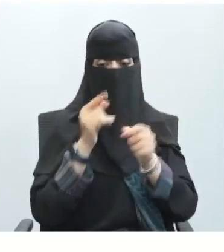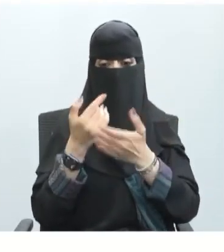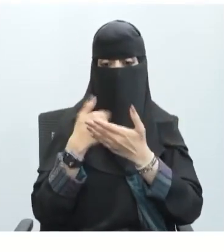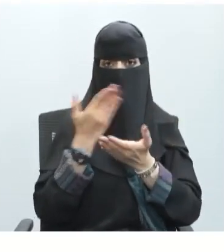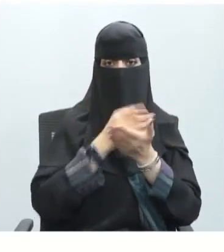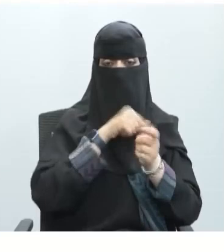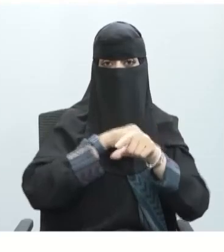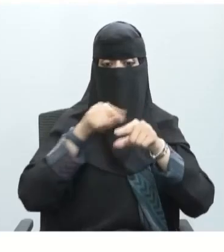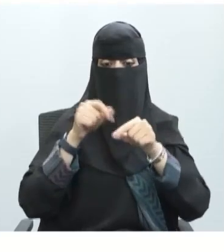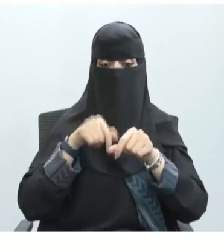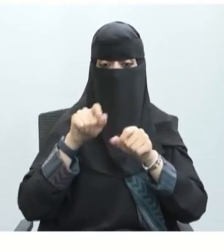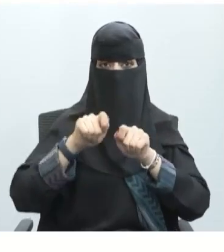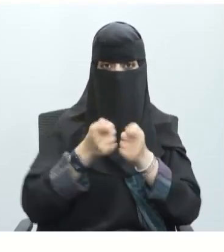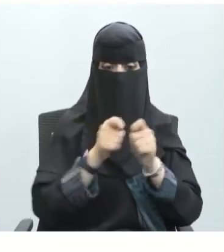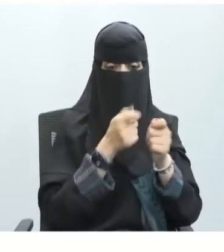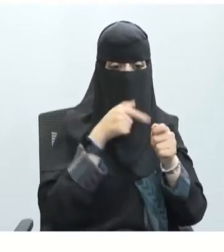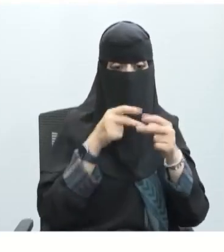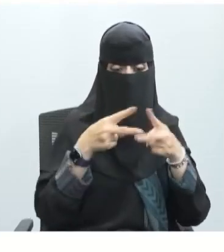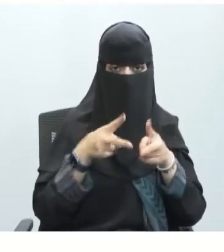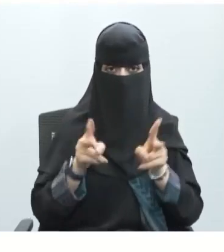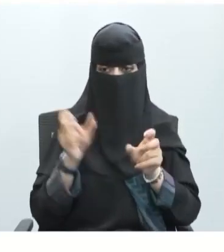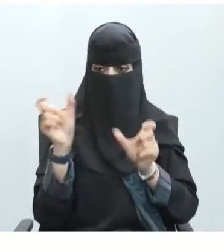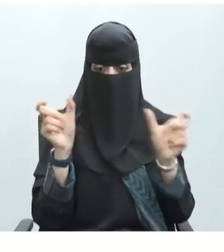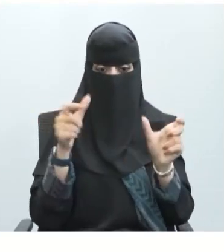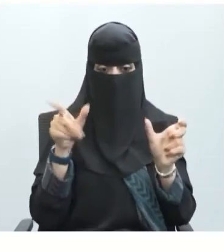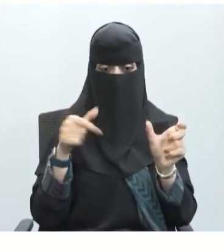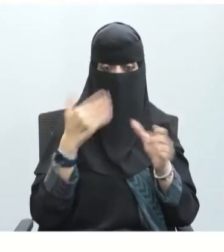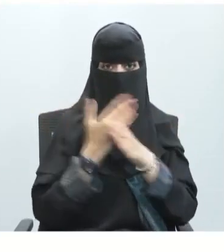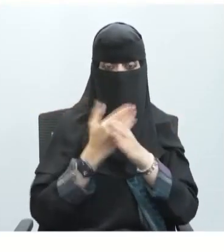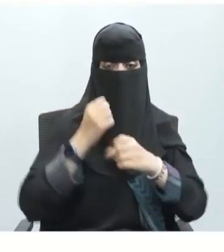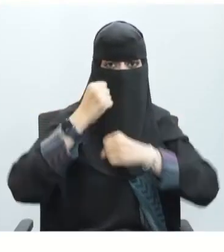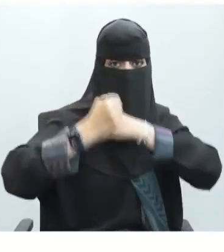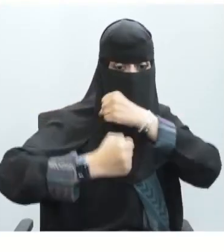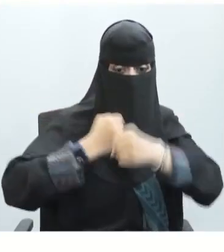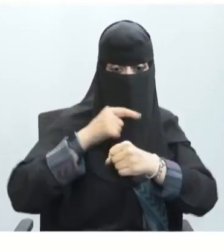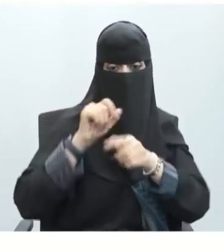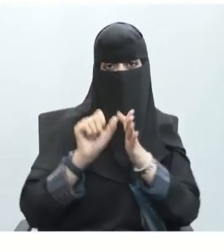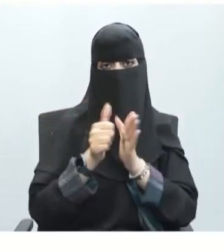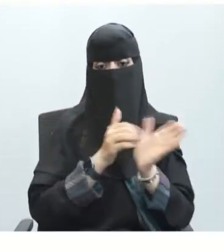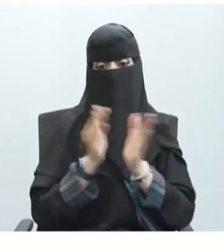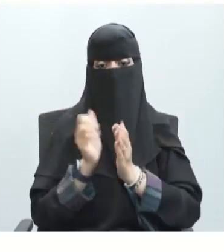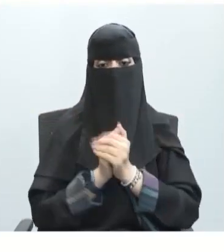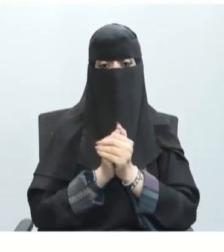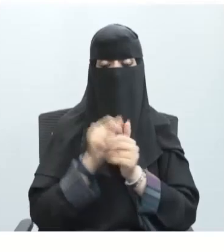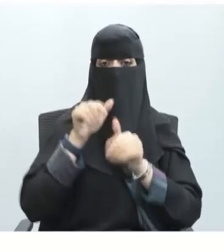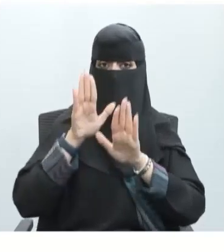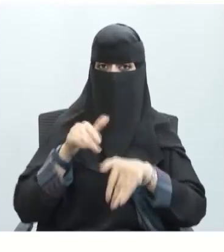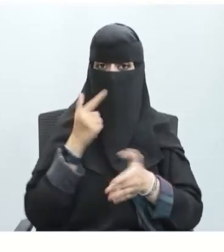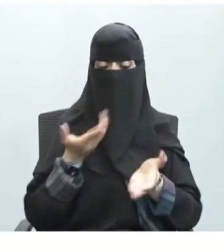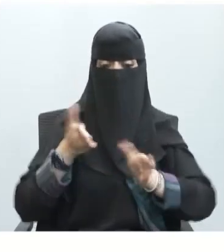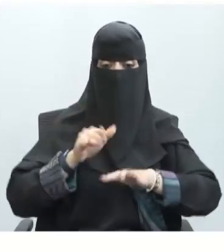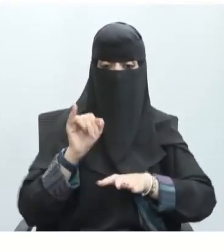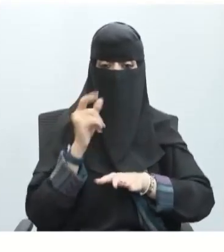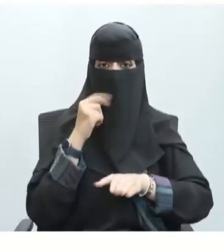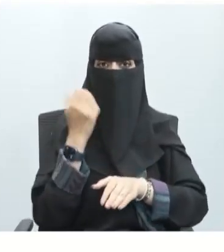ذكرنا قبل قليل في الصورة إلى فتح قنوات في الخلية المجاورة مسببة جهد فعل جديد ومثل ما ذكرنا